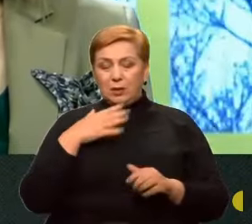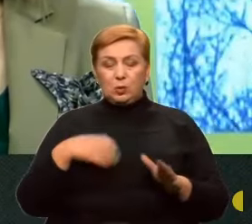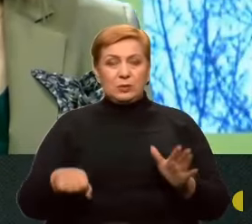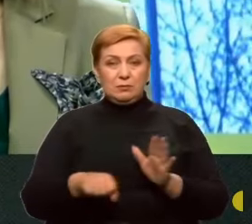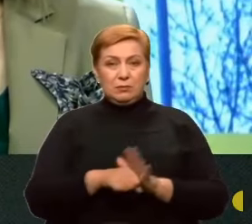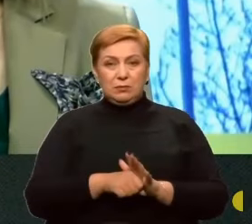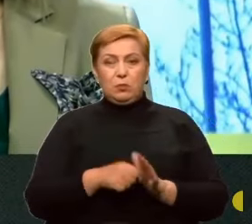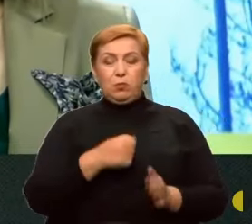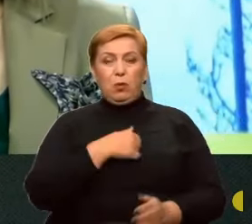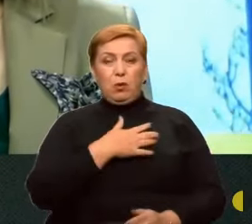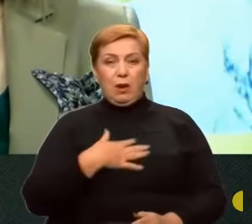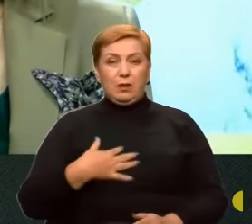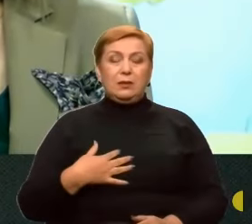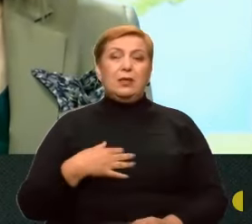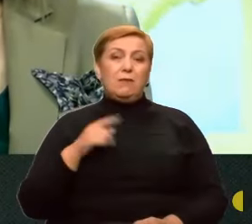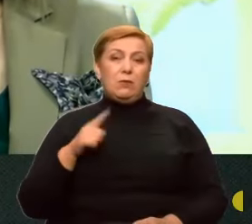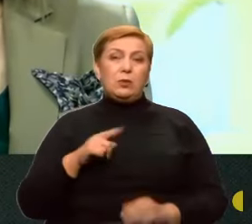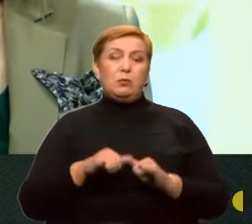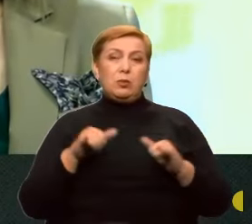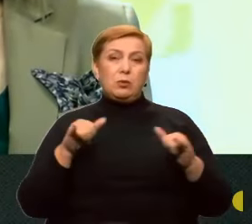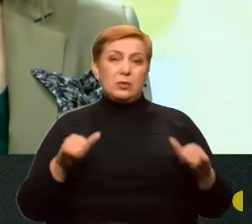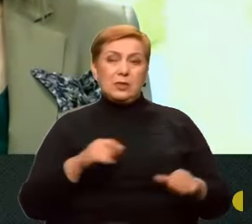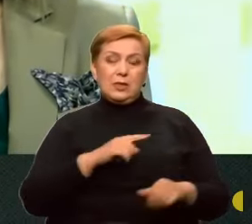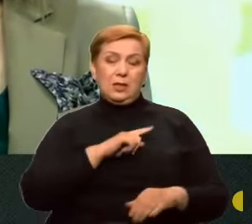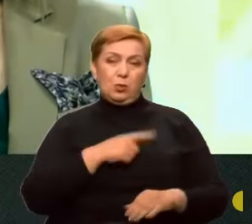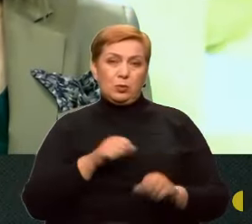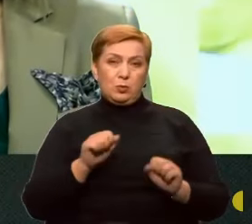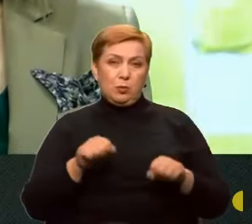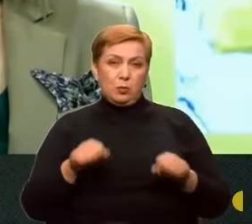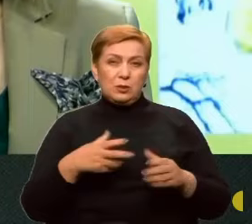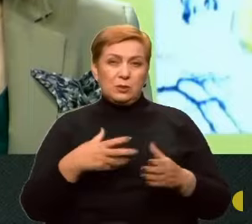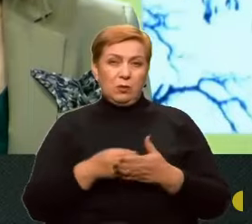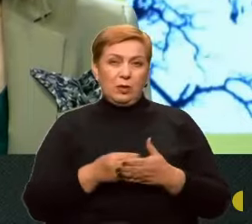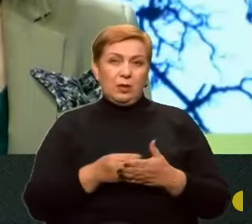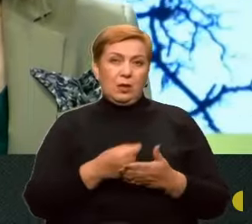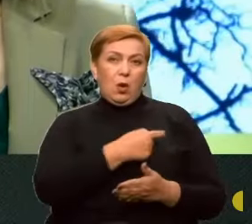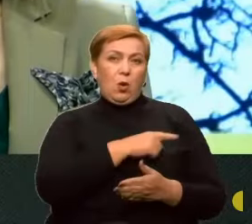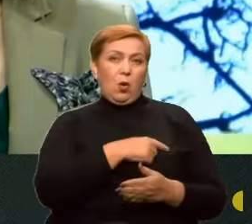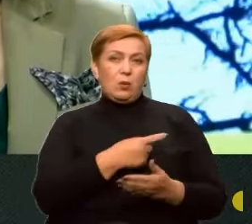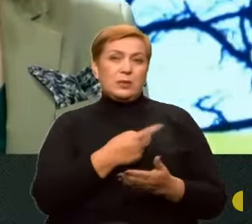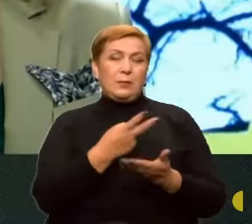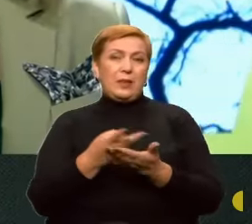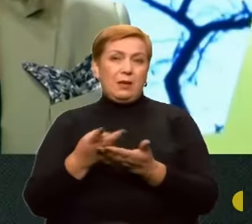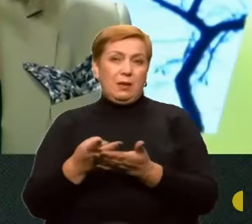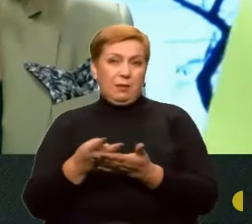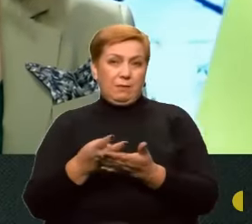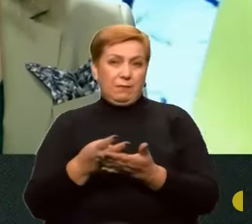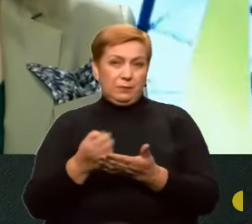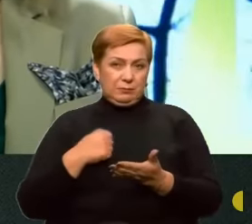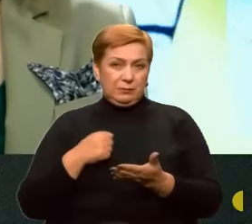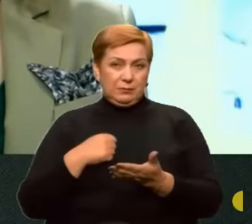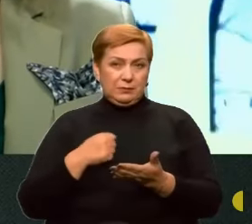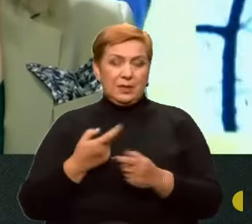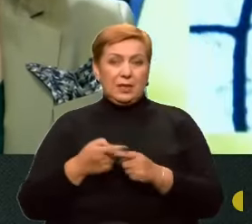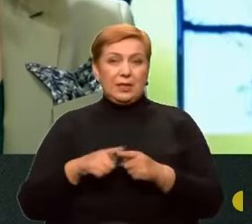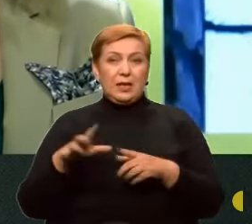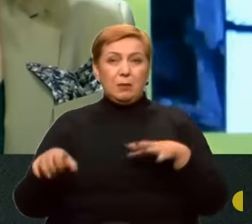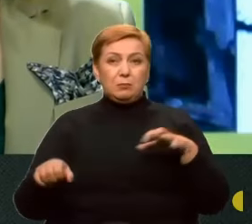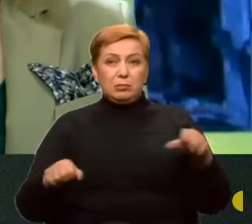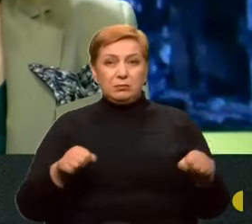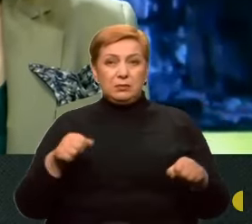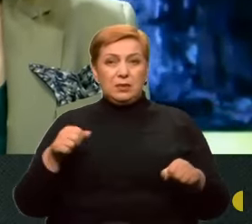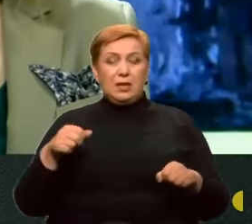поранених. Вони посилюють спроможність своїх оцих воєнних госпіталів, які знаходяться на тимчасово окупованій території